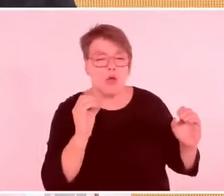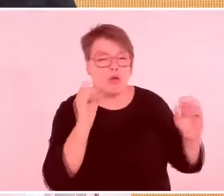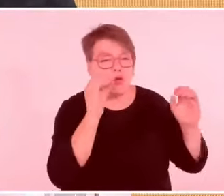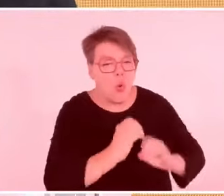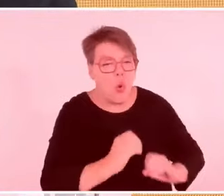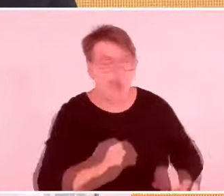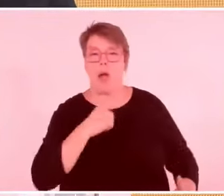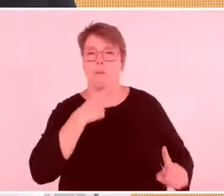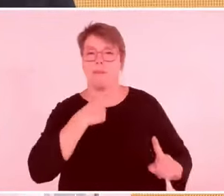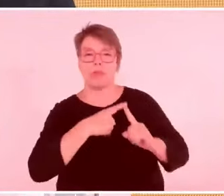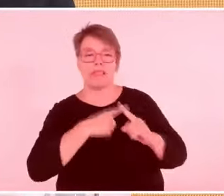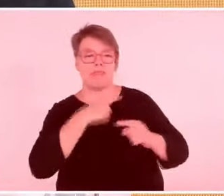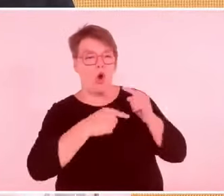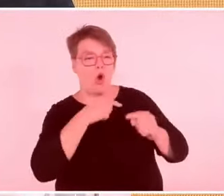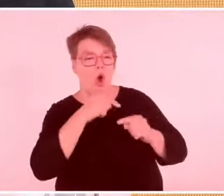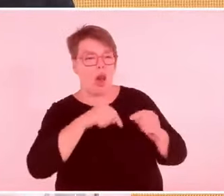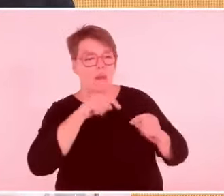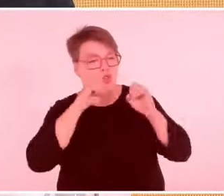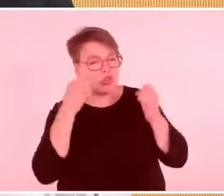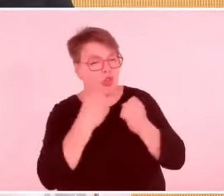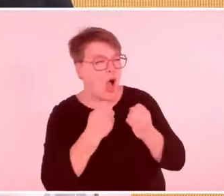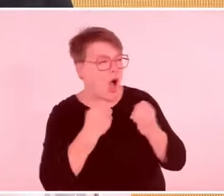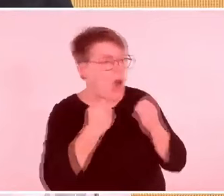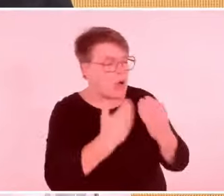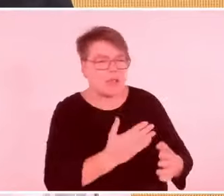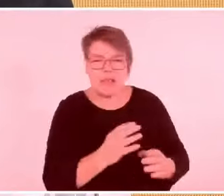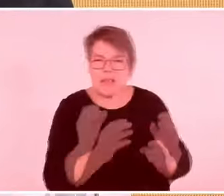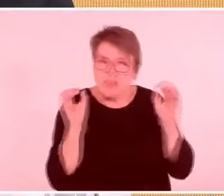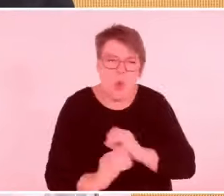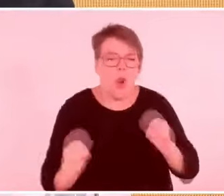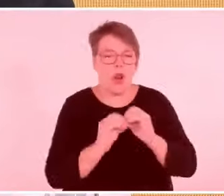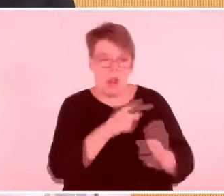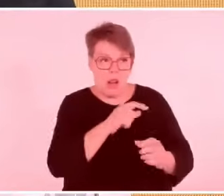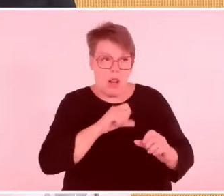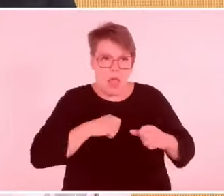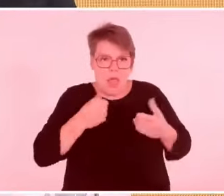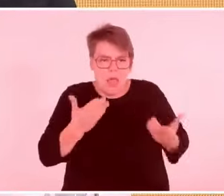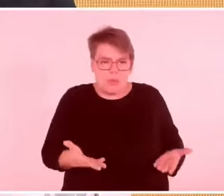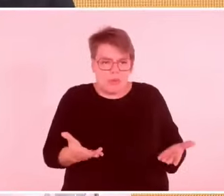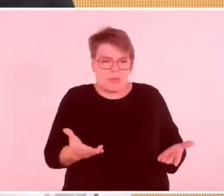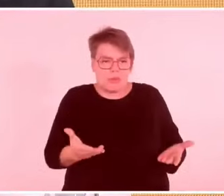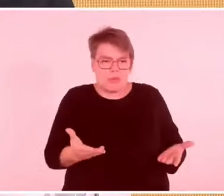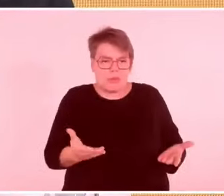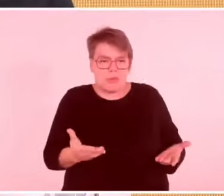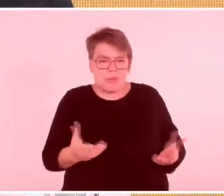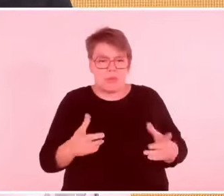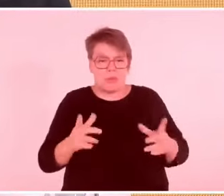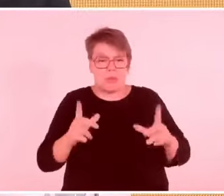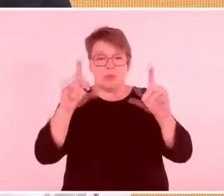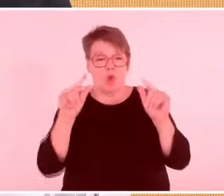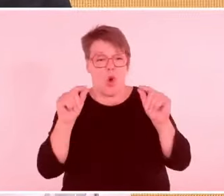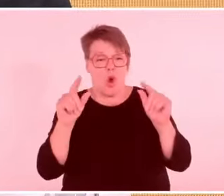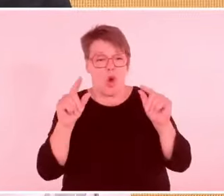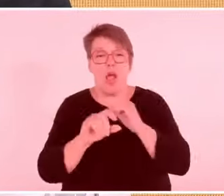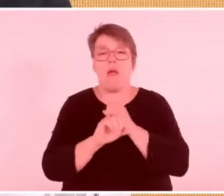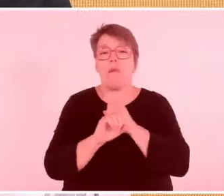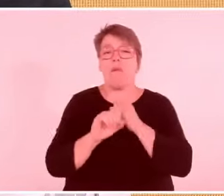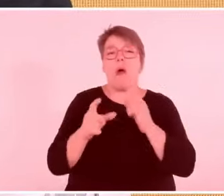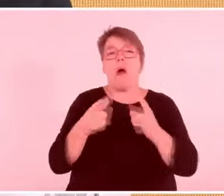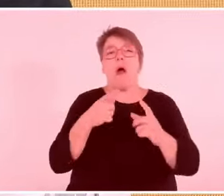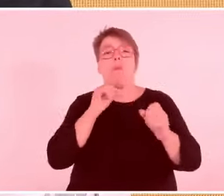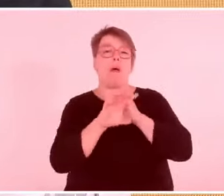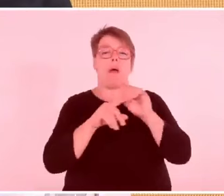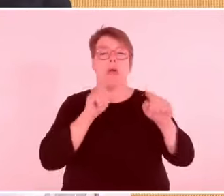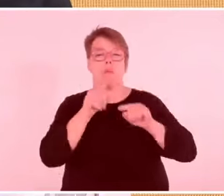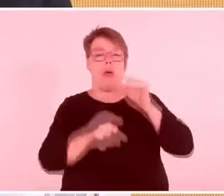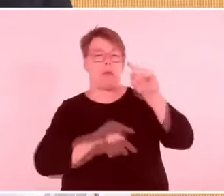nämlich die Masse der palästinensischen Araber, die seit Jahrzehnten in der Schwebe gehalten, in Schwebezustand